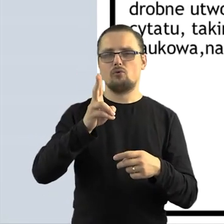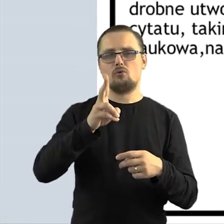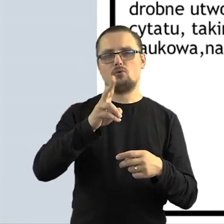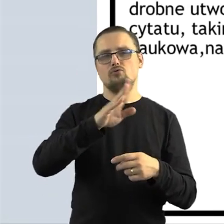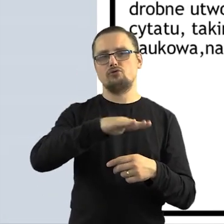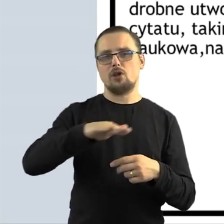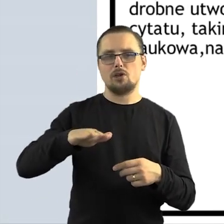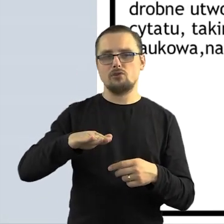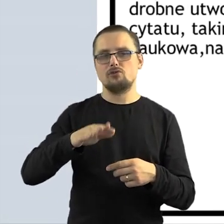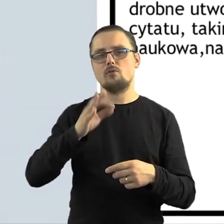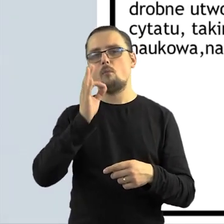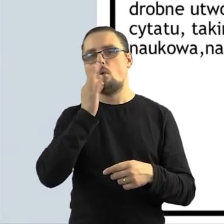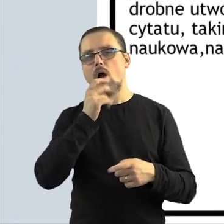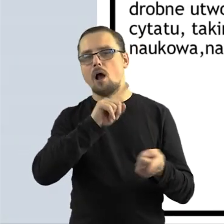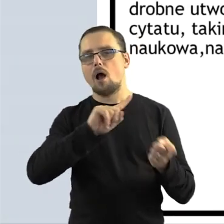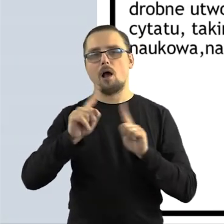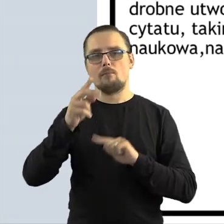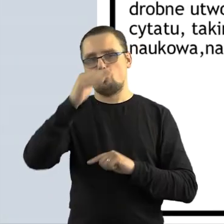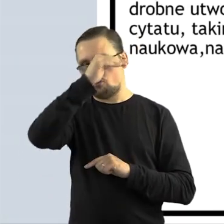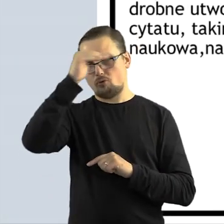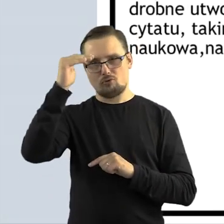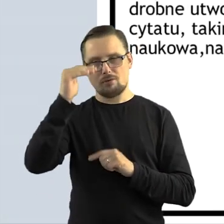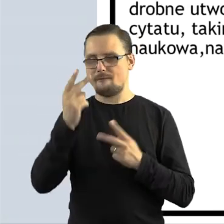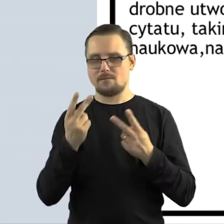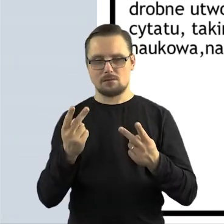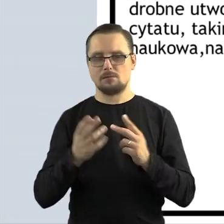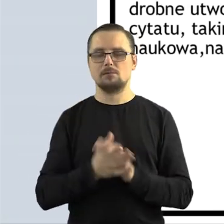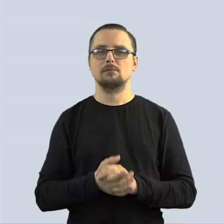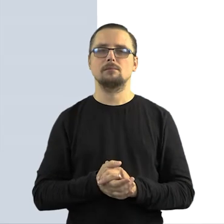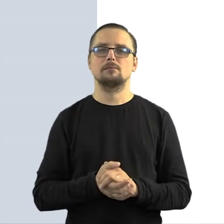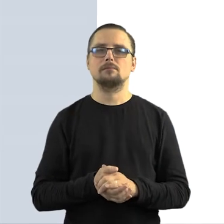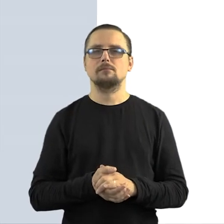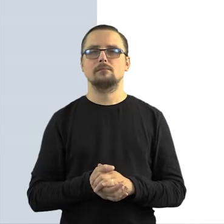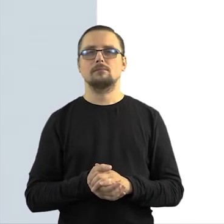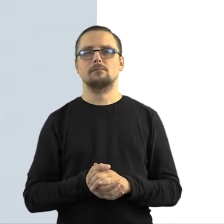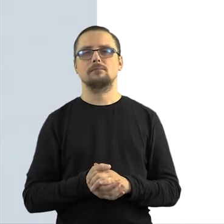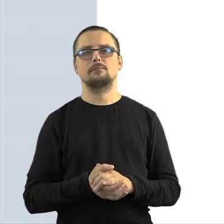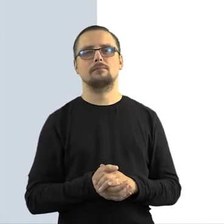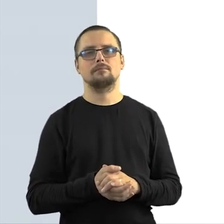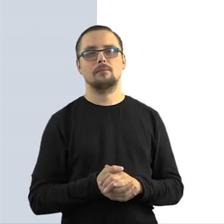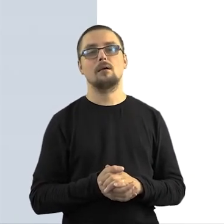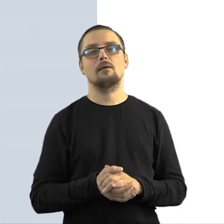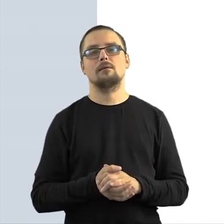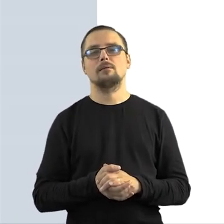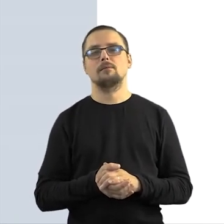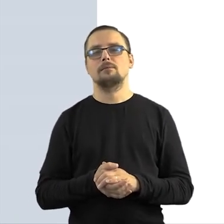młodzież, czy dorośli, jak najbardziej prawo cytatu będzie miało zastosowanie.